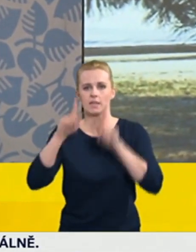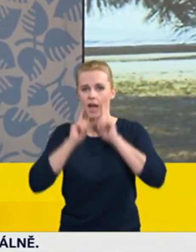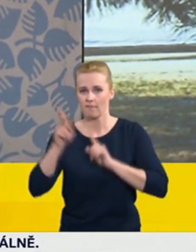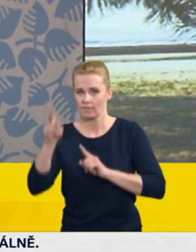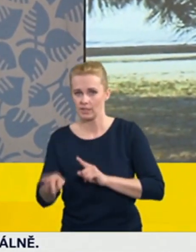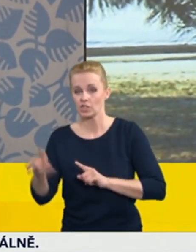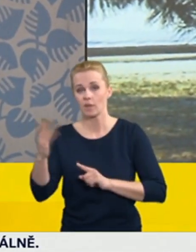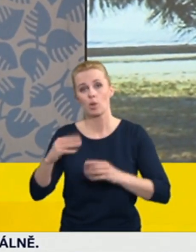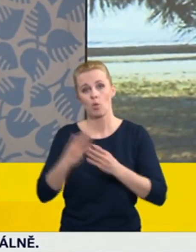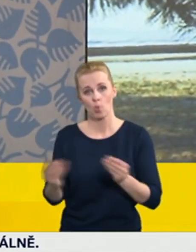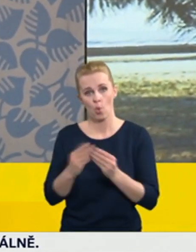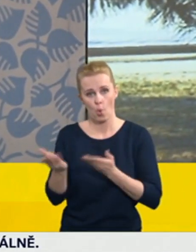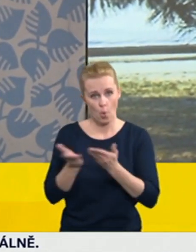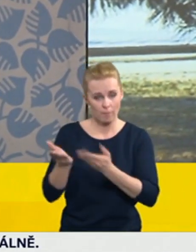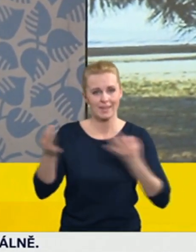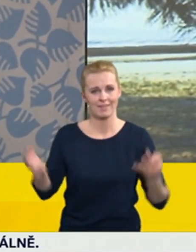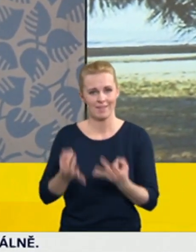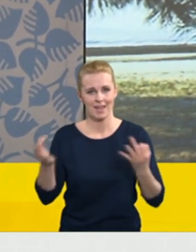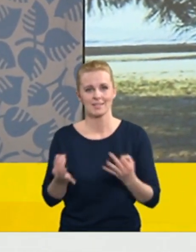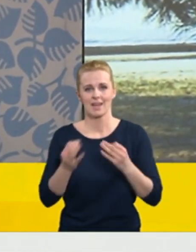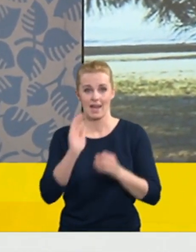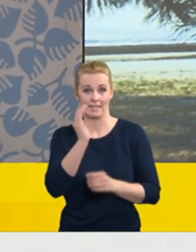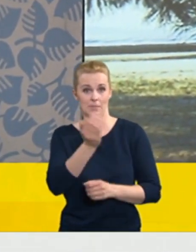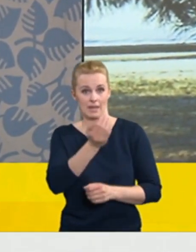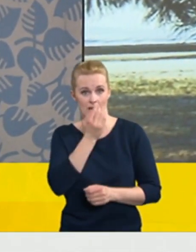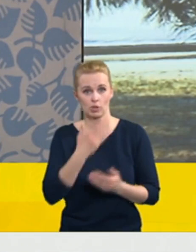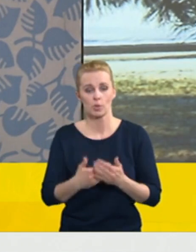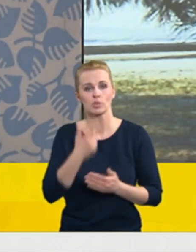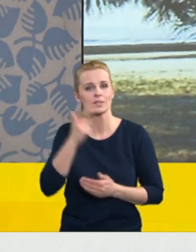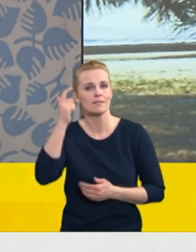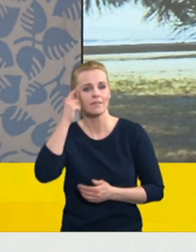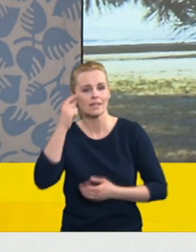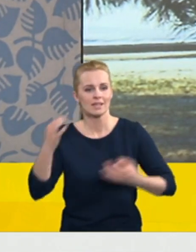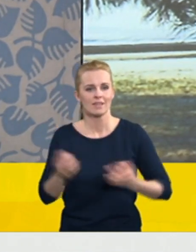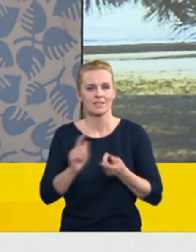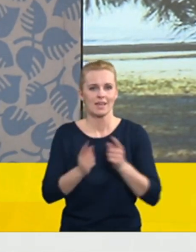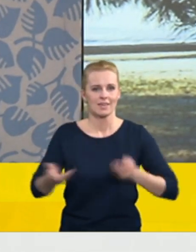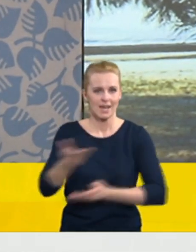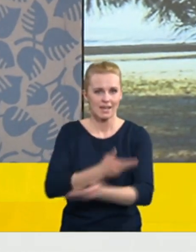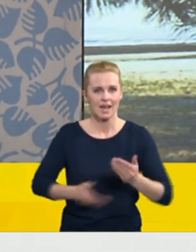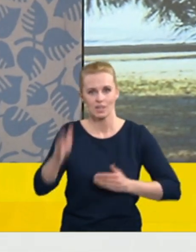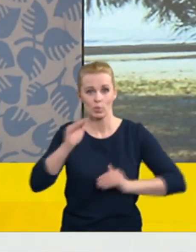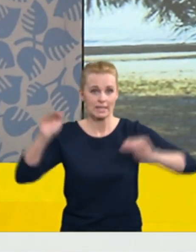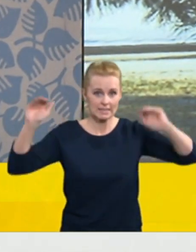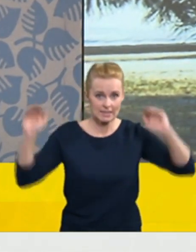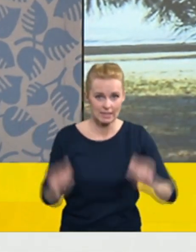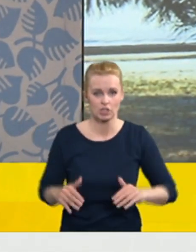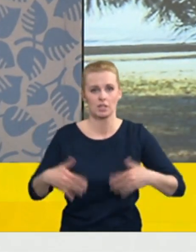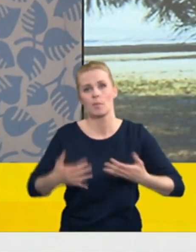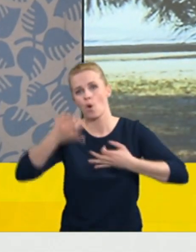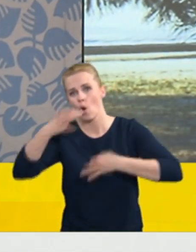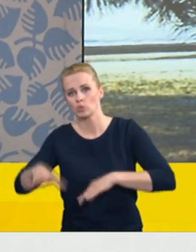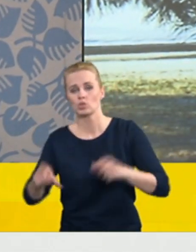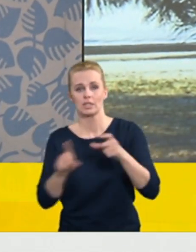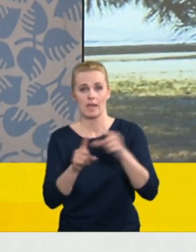respirátorech. Tak mě zajímá, jestli jste měli to jednání, jestli dojde ke snížení nebo odpuštění DPH a případně zda